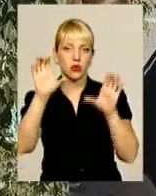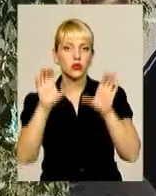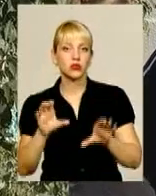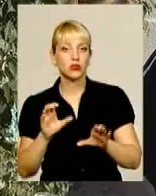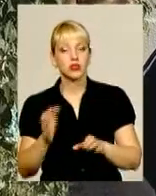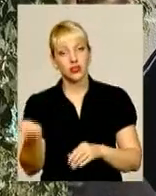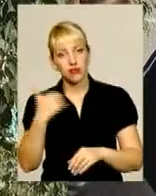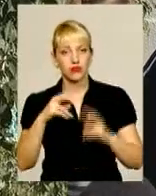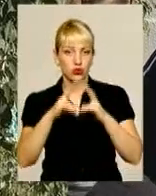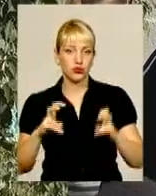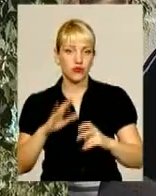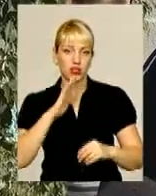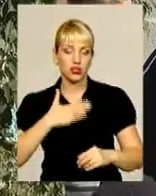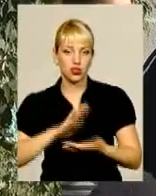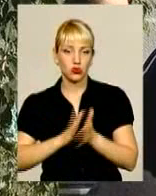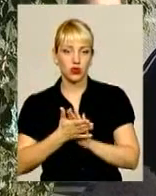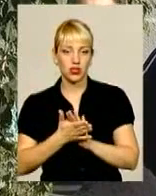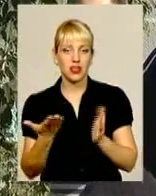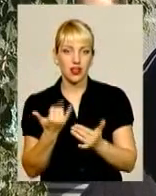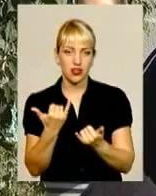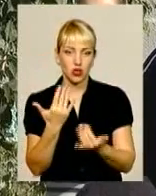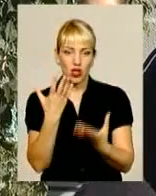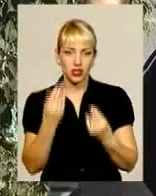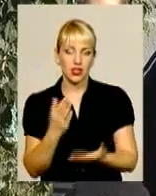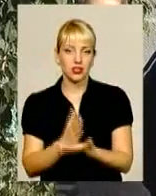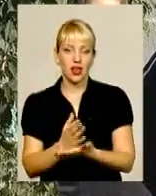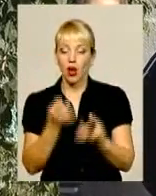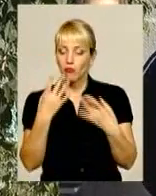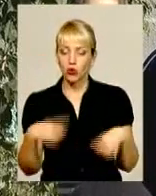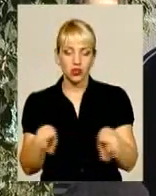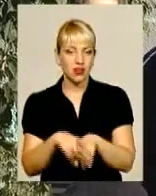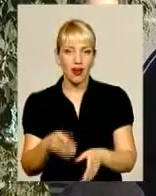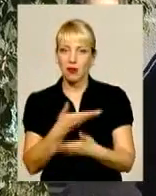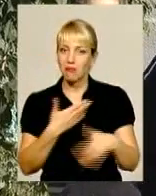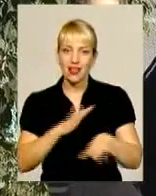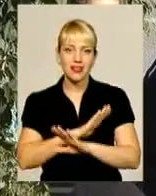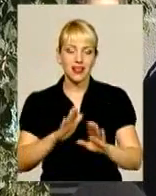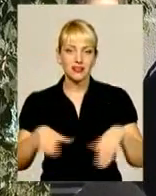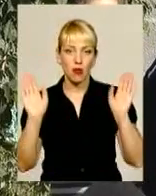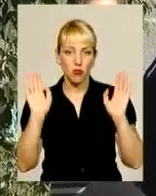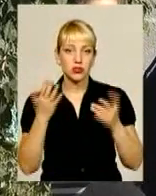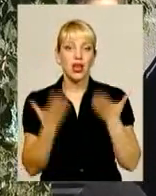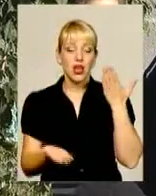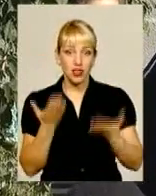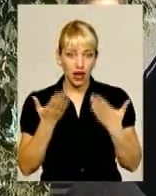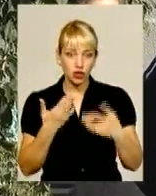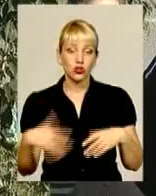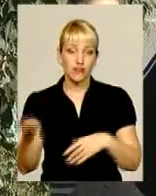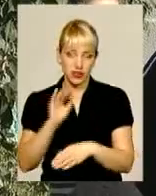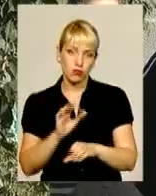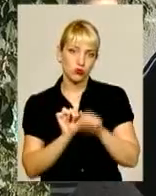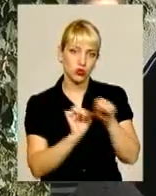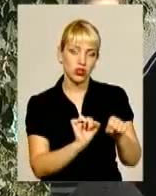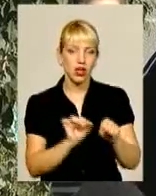нас розсудить в цій ситуації, яка на сьогоднішній день склалася. Просто так ми не здамося. Якщо так будуть всі стояти, як ми, то,